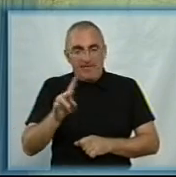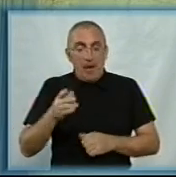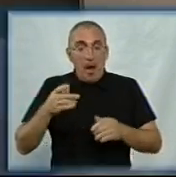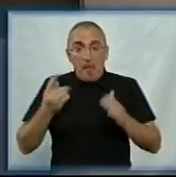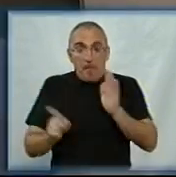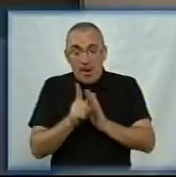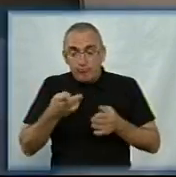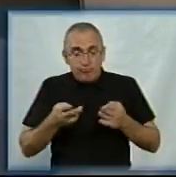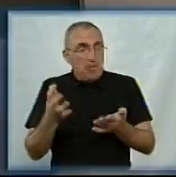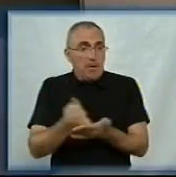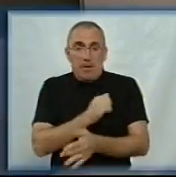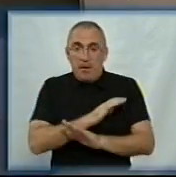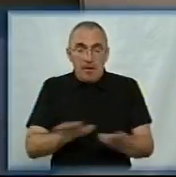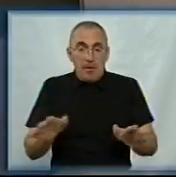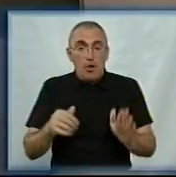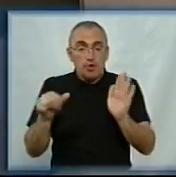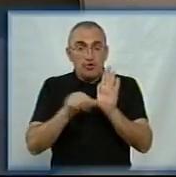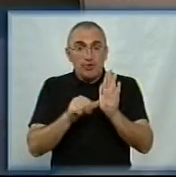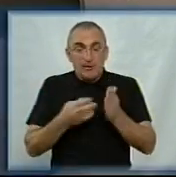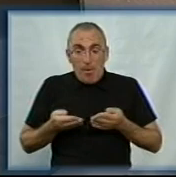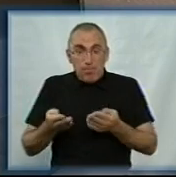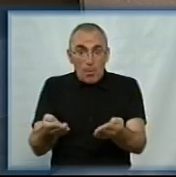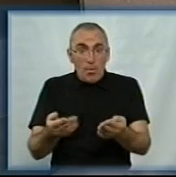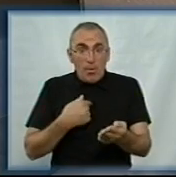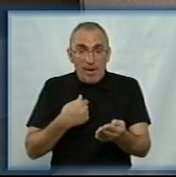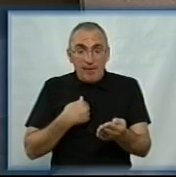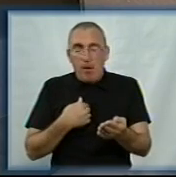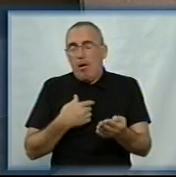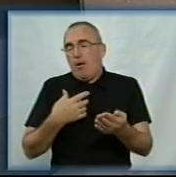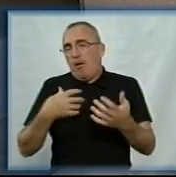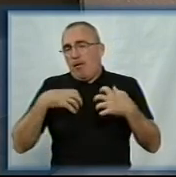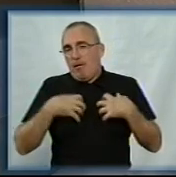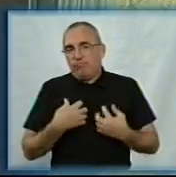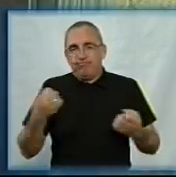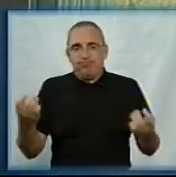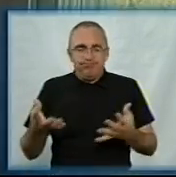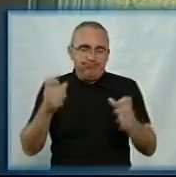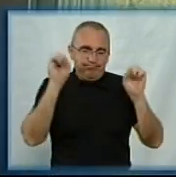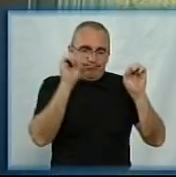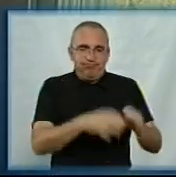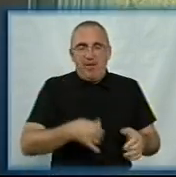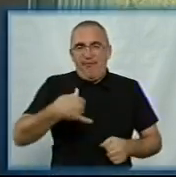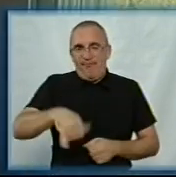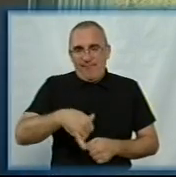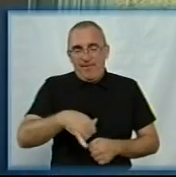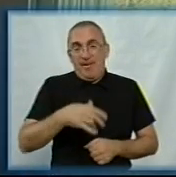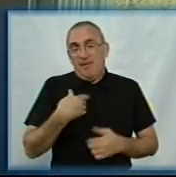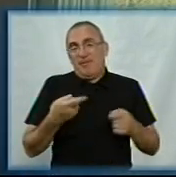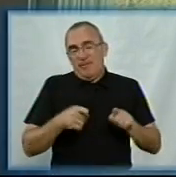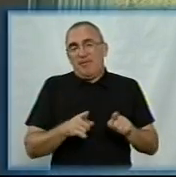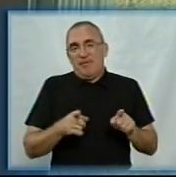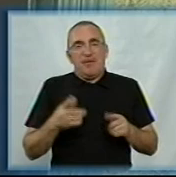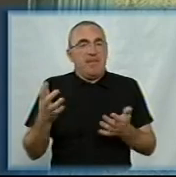виходило. Перші шість буханок у мене згоріли. Я дуже розстроївся, склав їх у відро. І якось отак